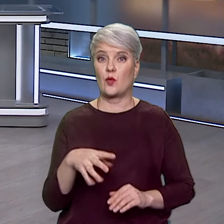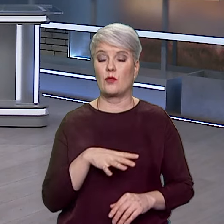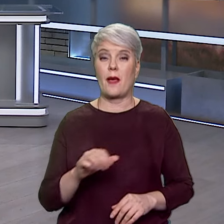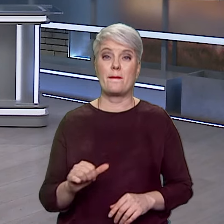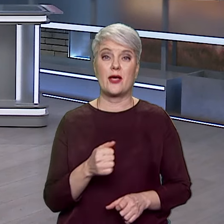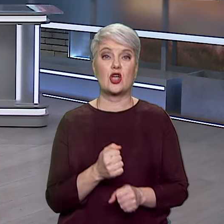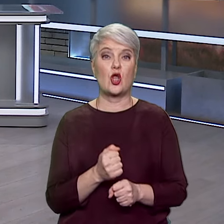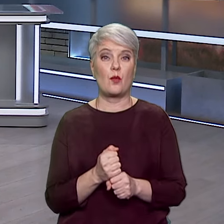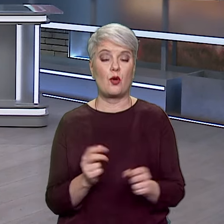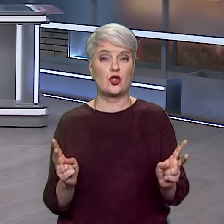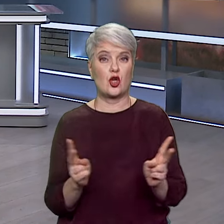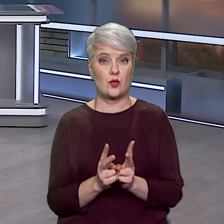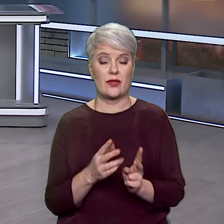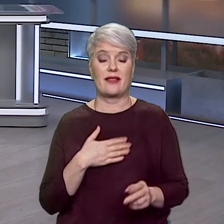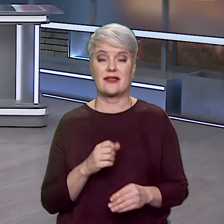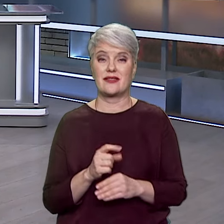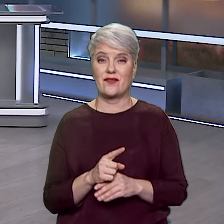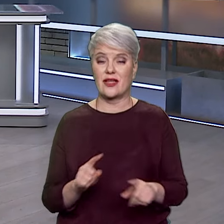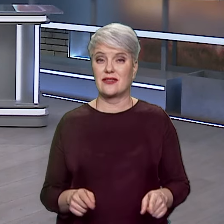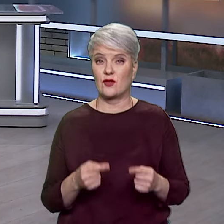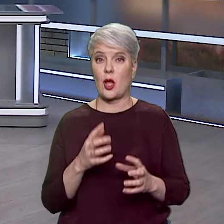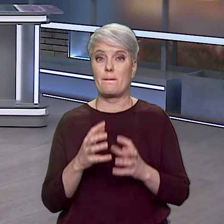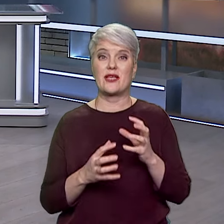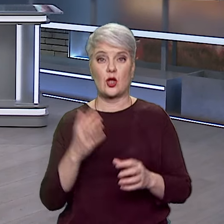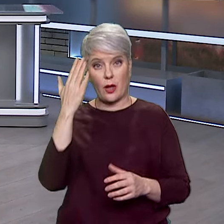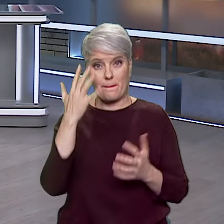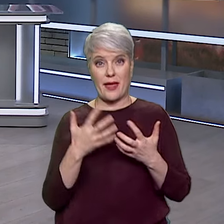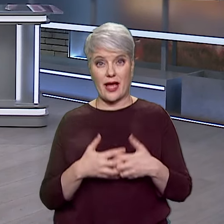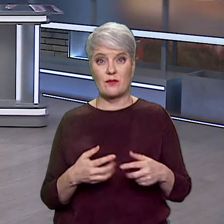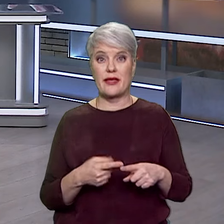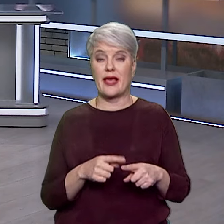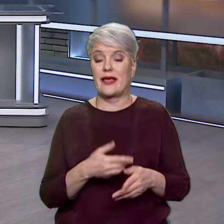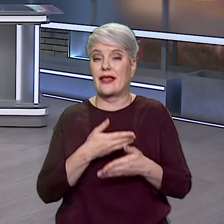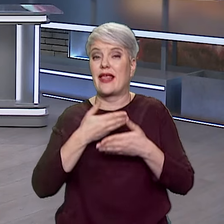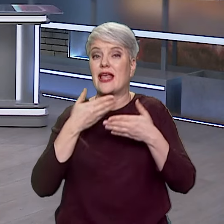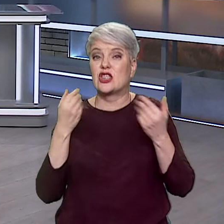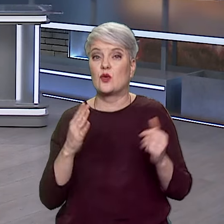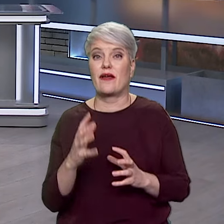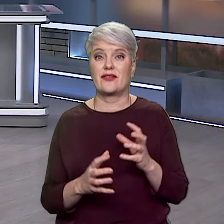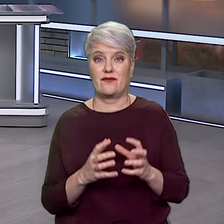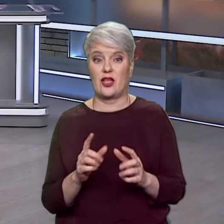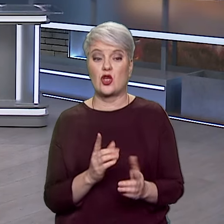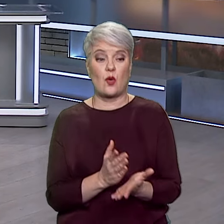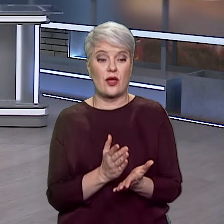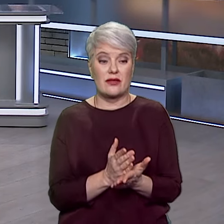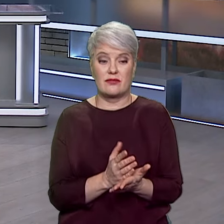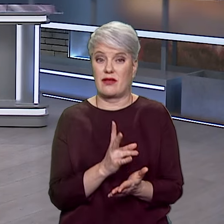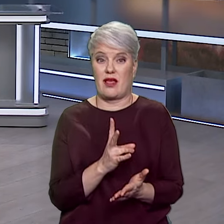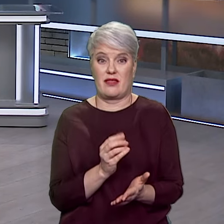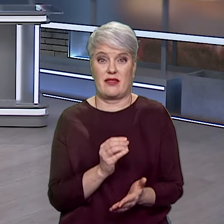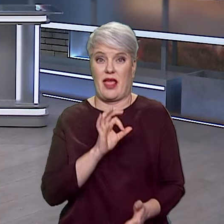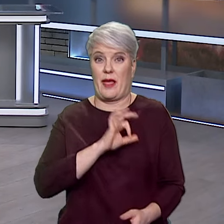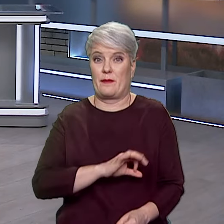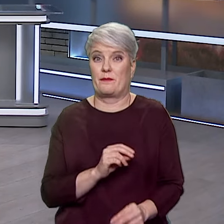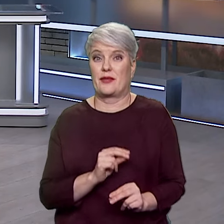робоча зустріч. Наше завдання – створити міжнародні механізми, яких не існують у світі, тому що існуючі не працюють. Про це я